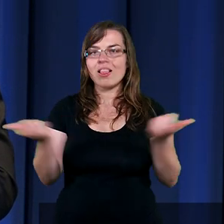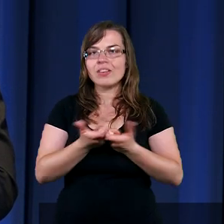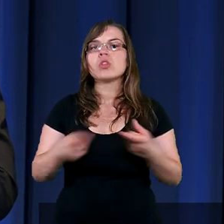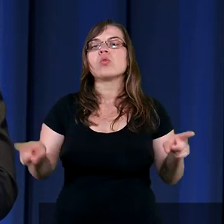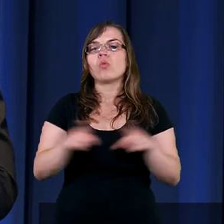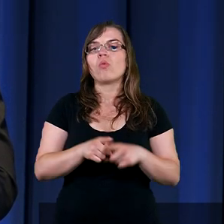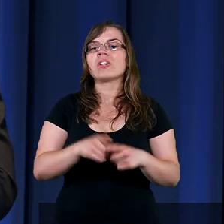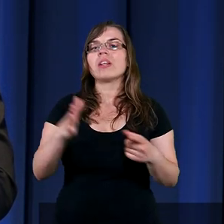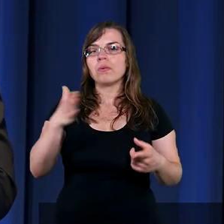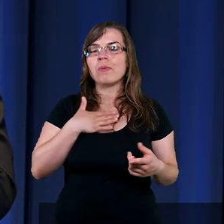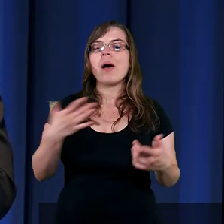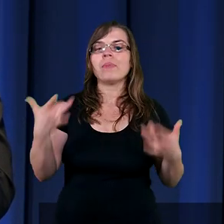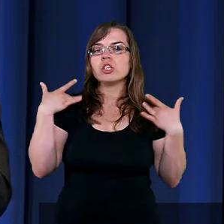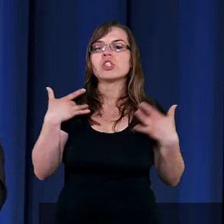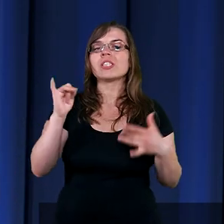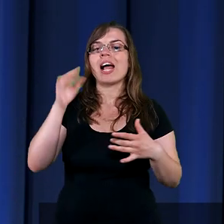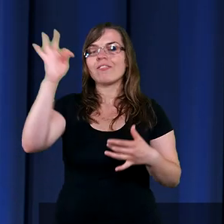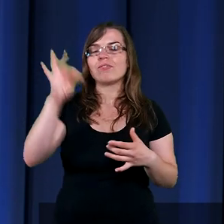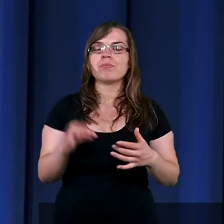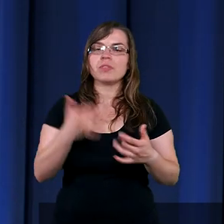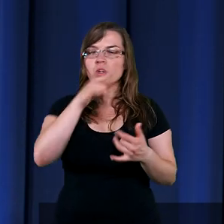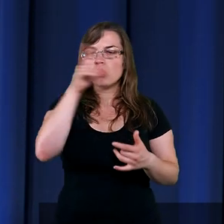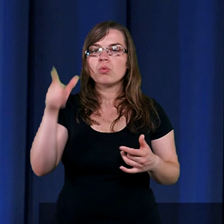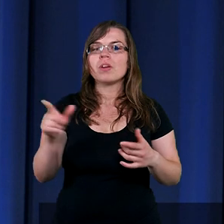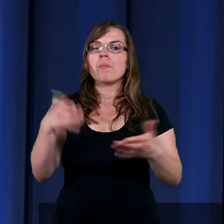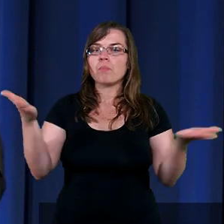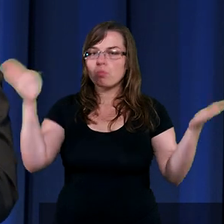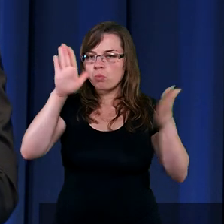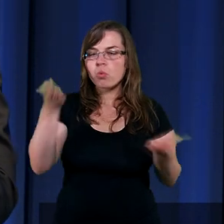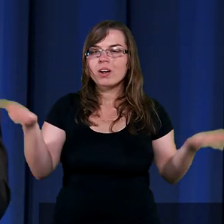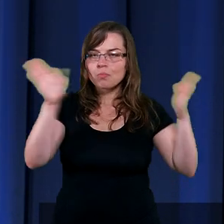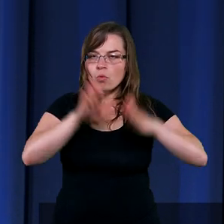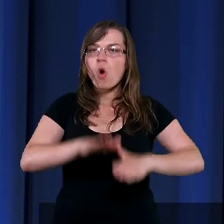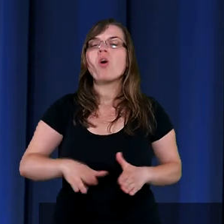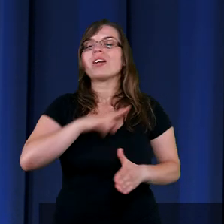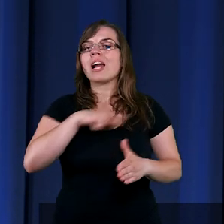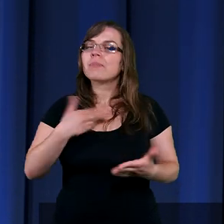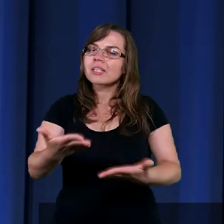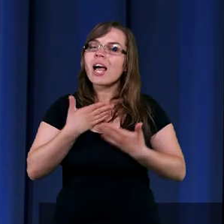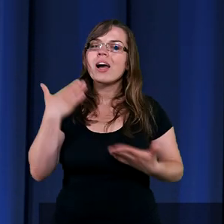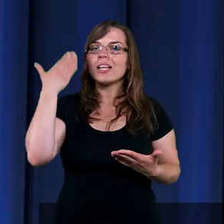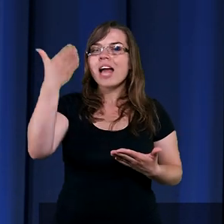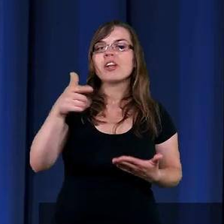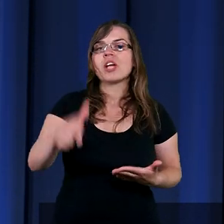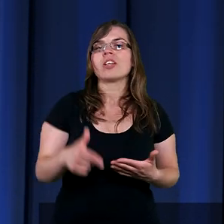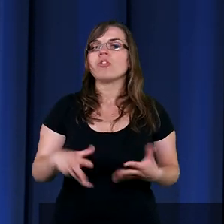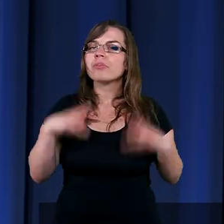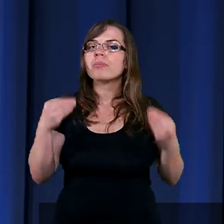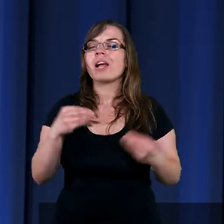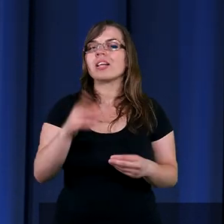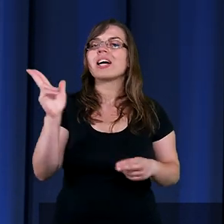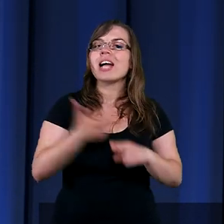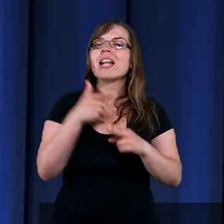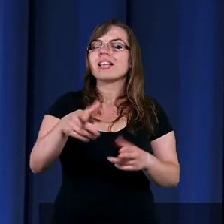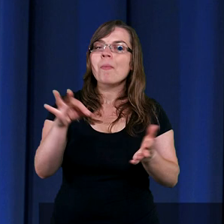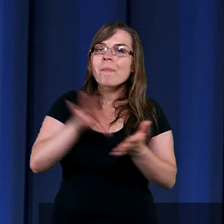żyjemy tą wiarą. Niech nas Pan błogosławi, niech nam doda nadziei i otuchy, kiedy